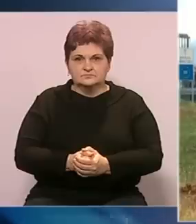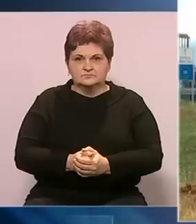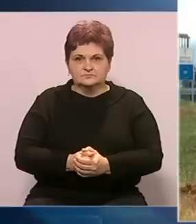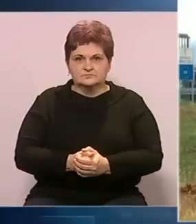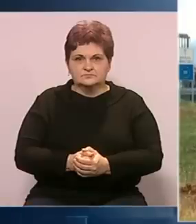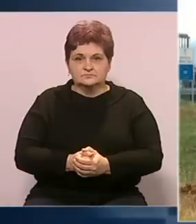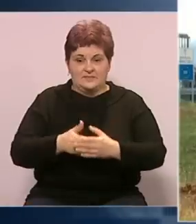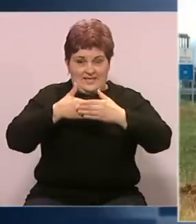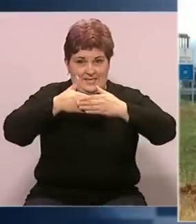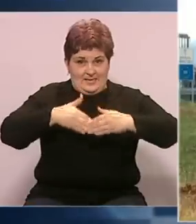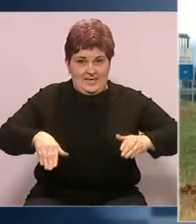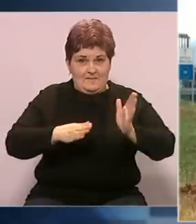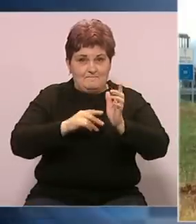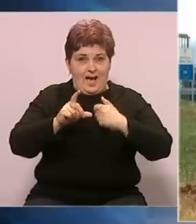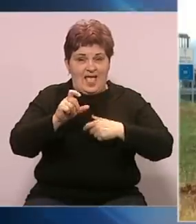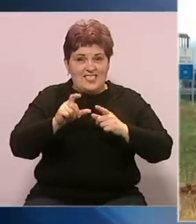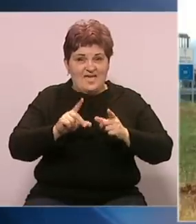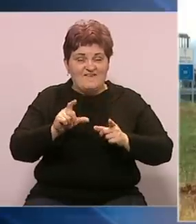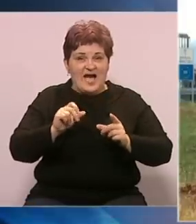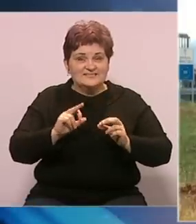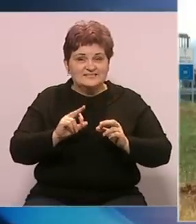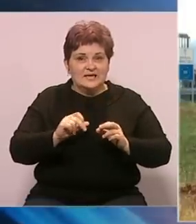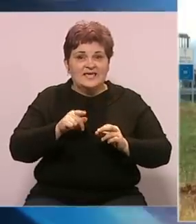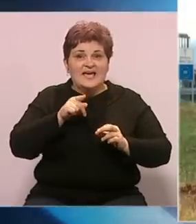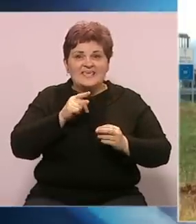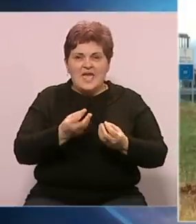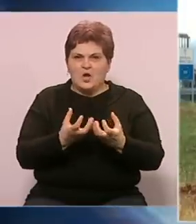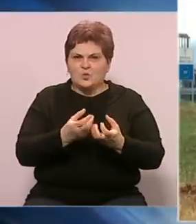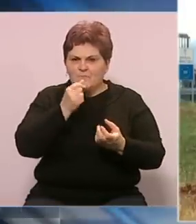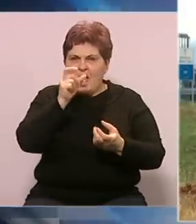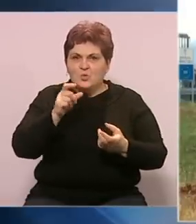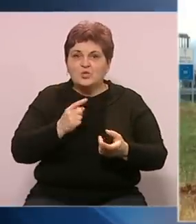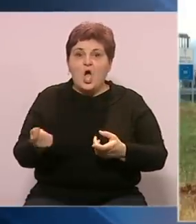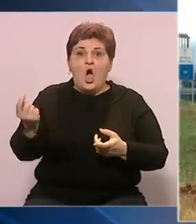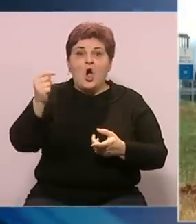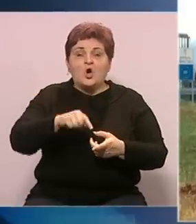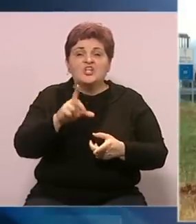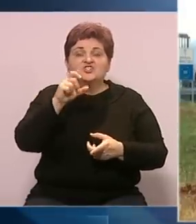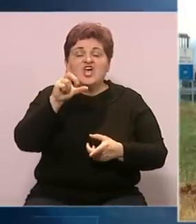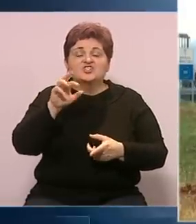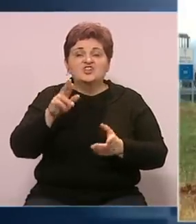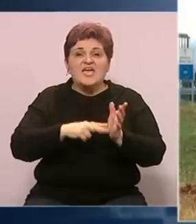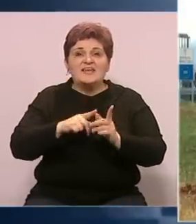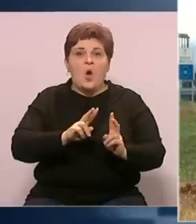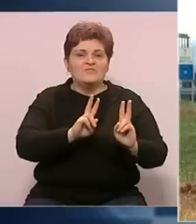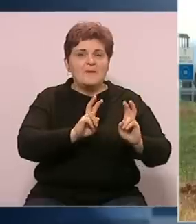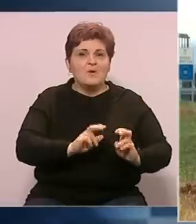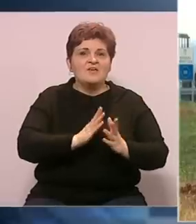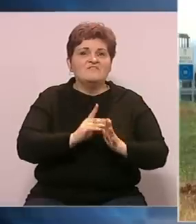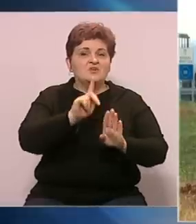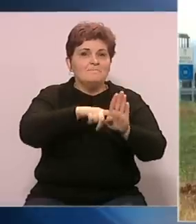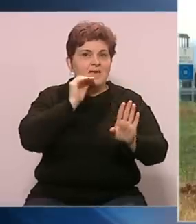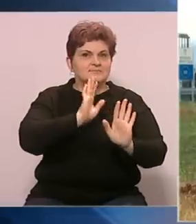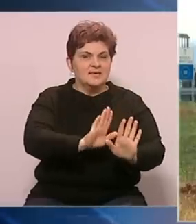Na graničnom prelazu Maljevac kod Velike Kladuše nalazi se grupa ljudi koji dolaze iz Čečenije. Ovdje borave već je gotovo